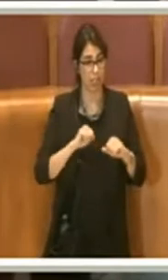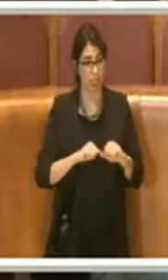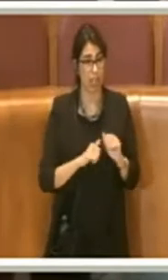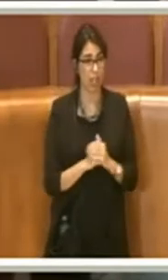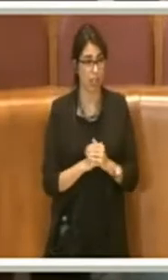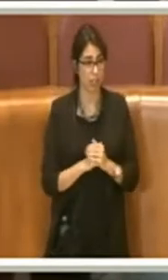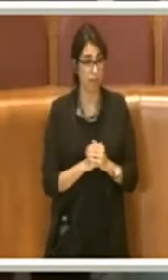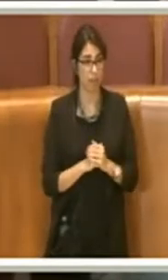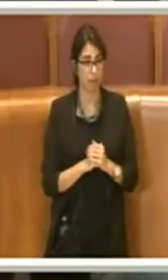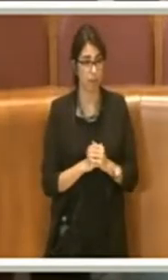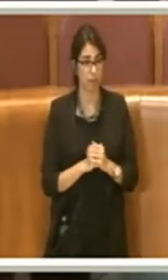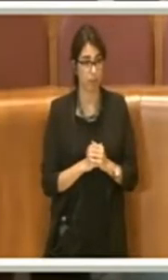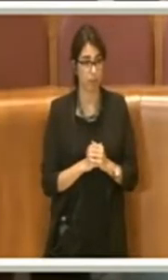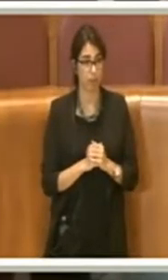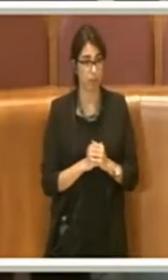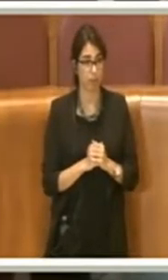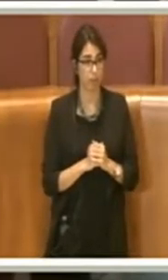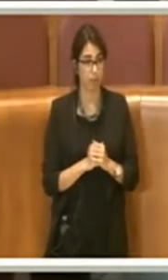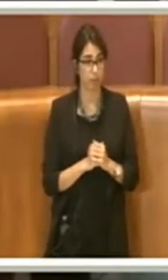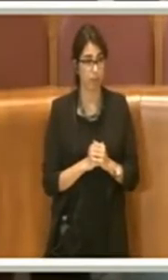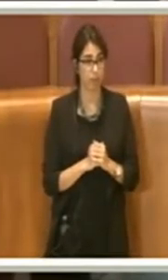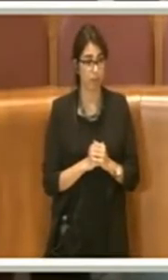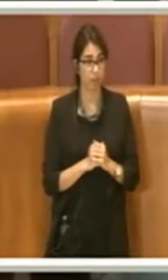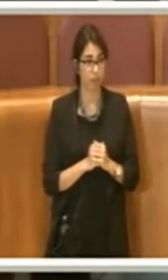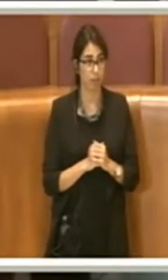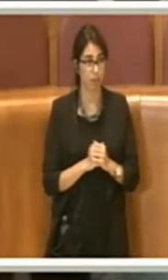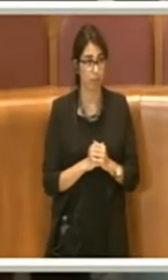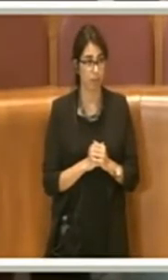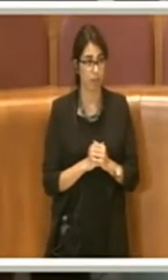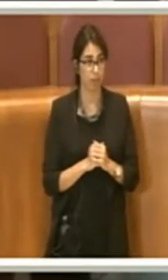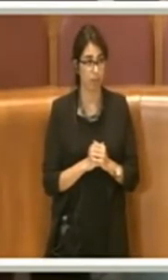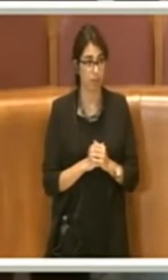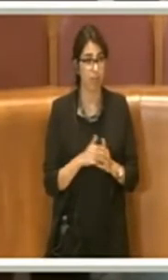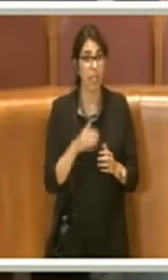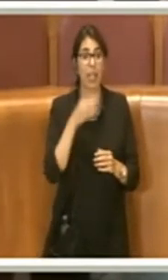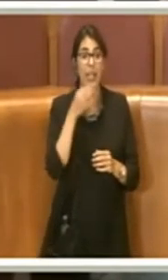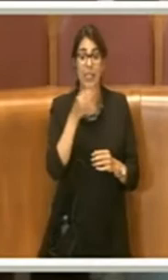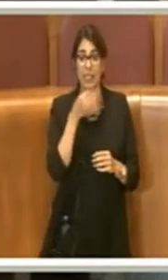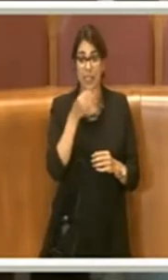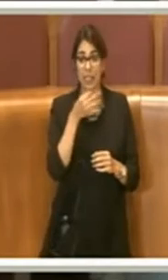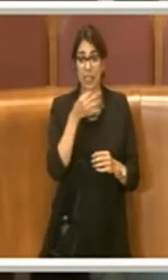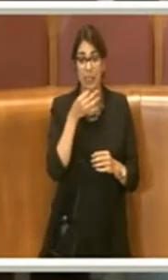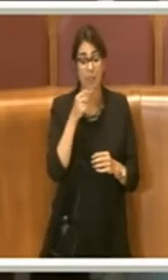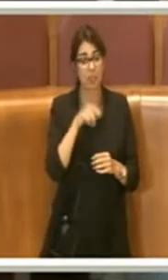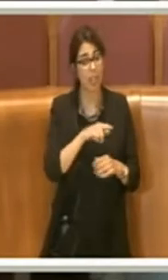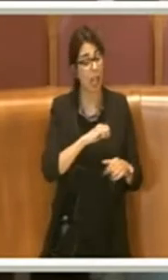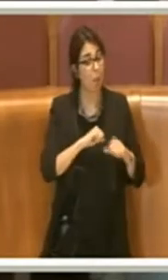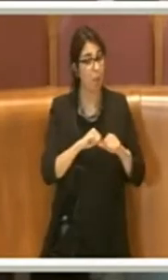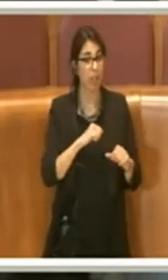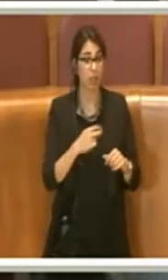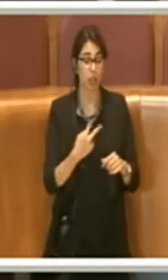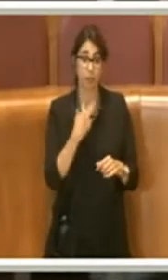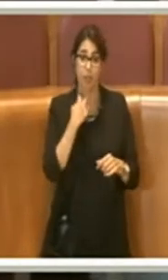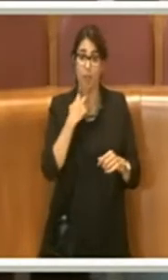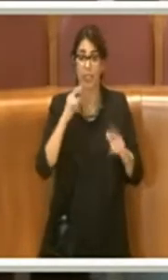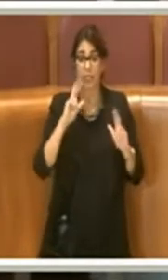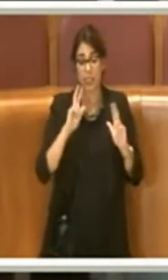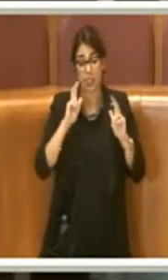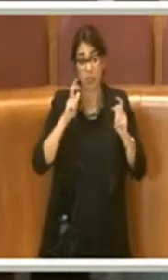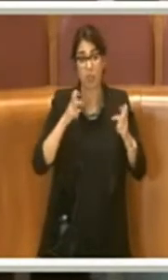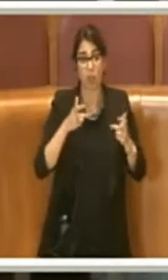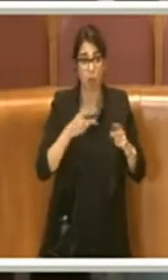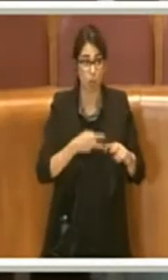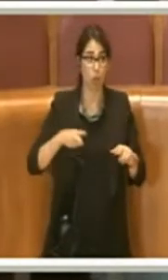dovendo di fatto aumentare i propri sforzi per garantire ai